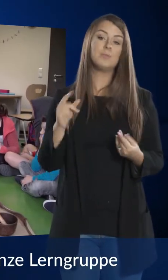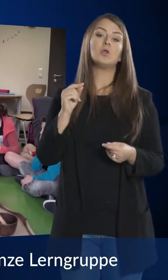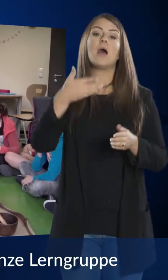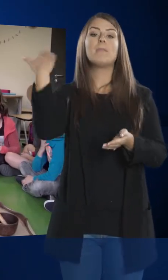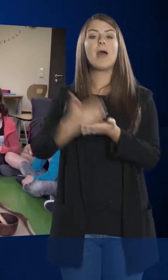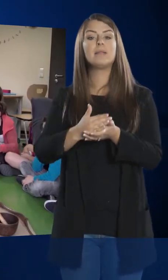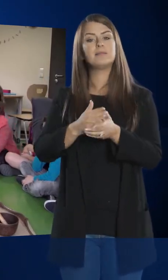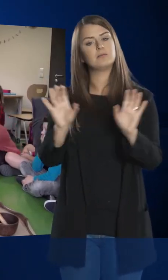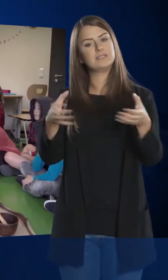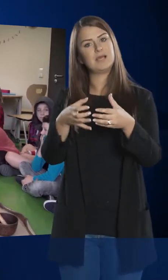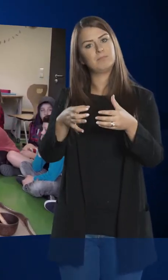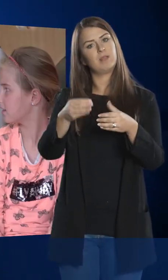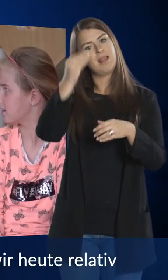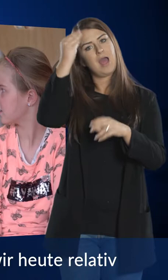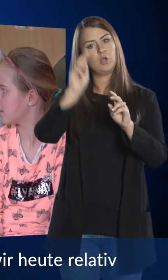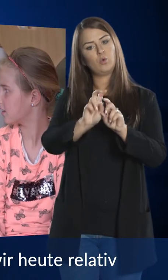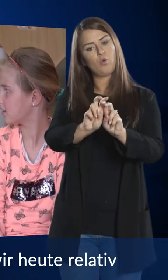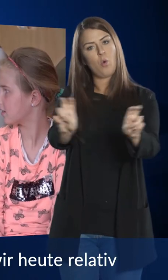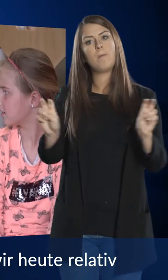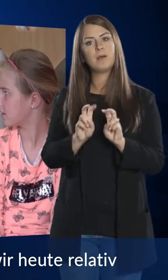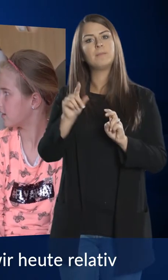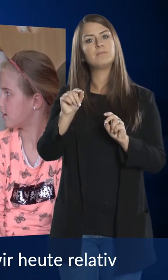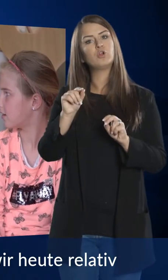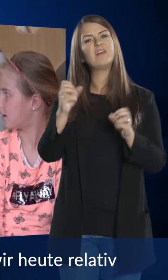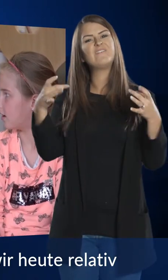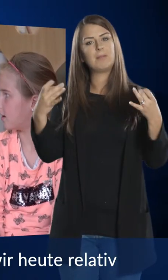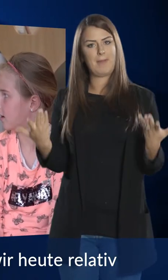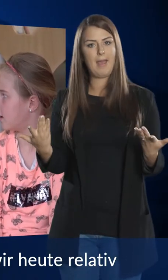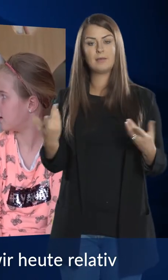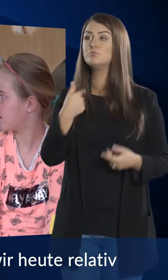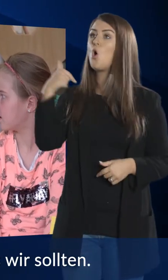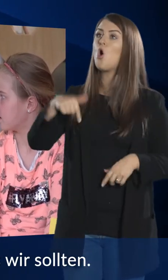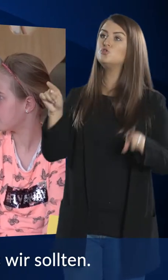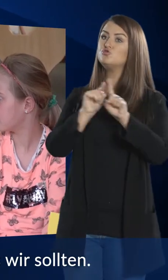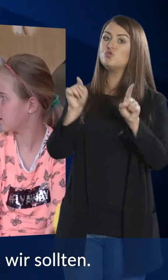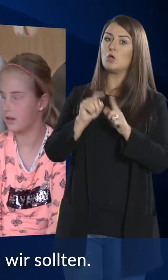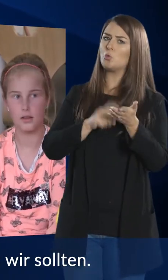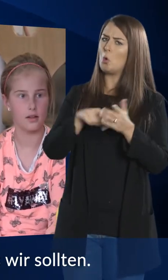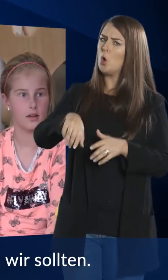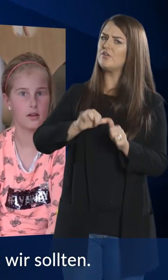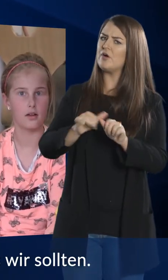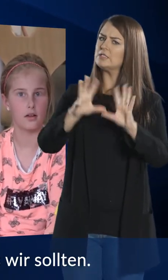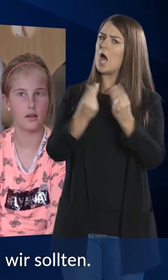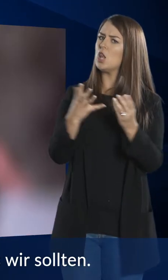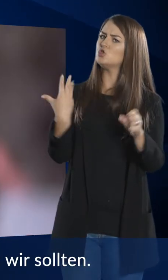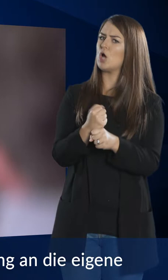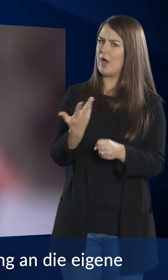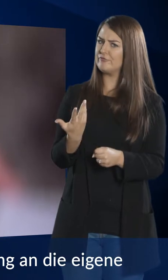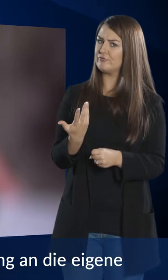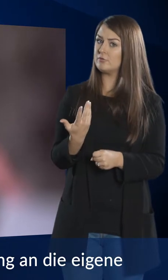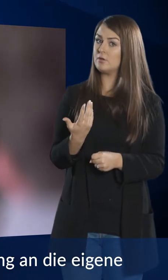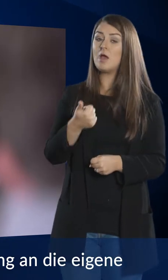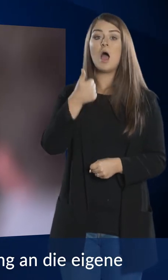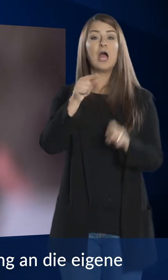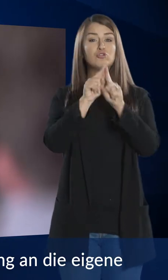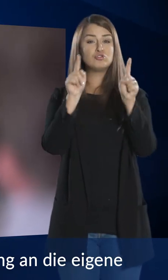ganze Lerngruppe zum Feedback. Ich gebe mir einen Stern, weil wir heute relativ fast alles geschafft haben, was wir sollten. Ein